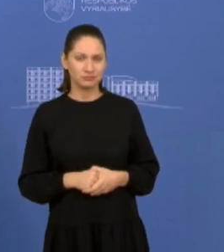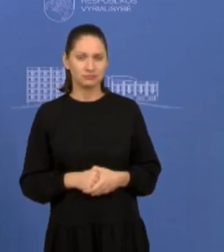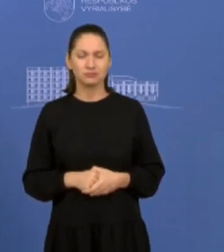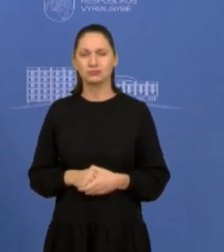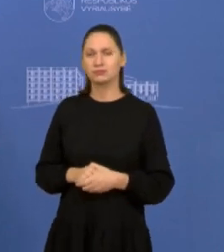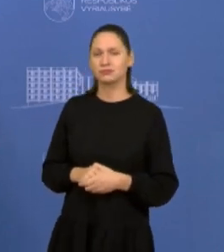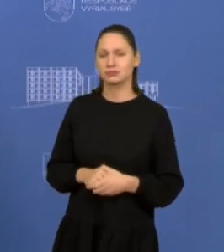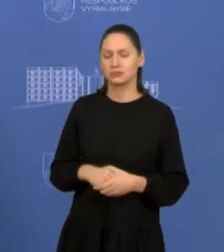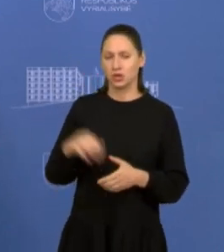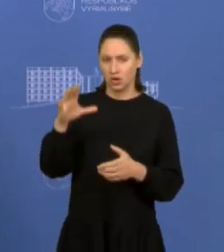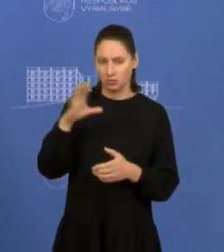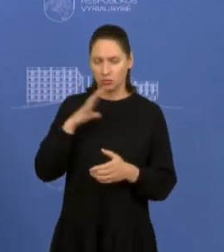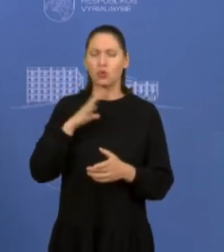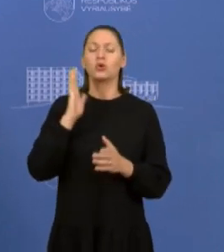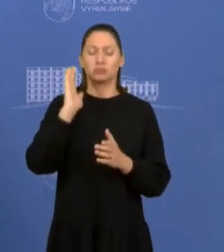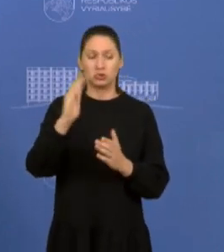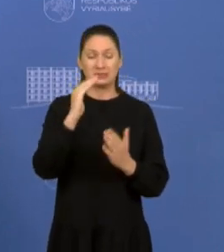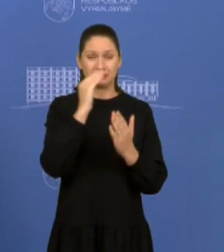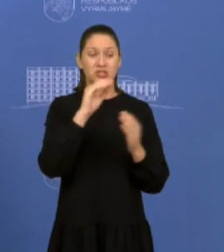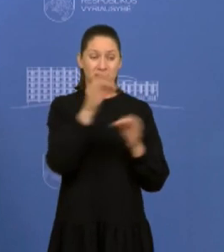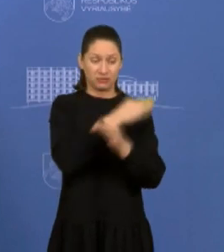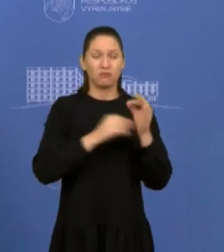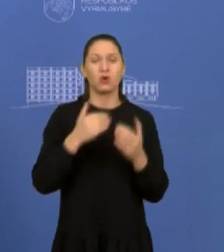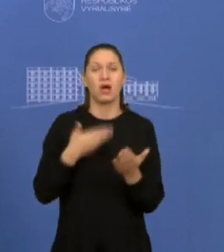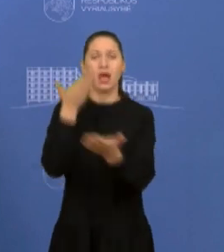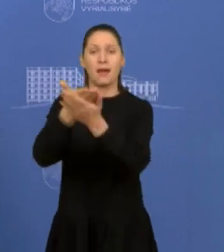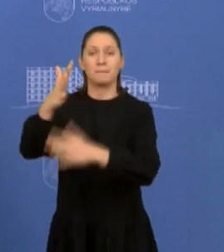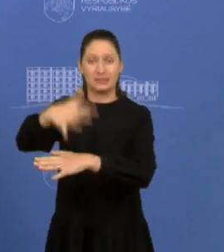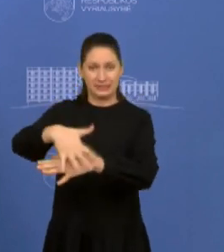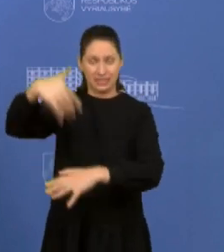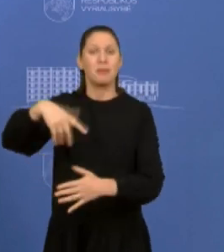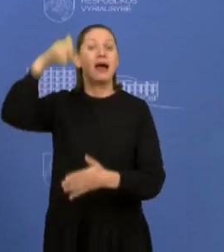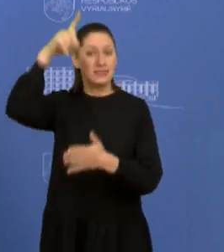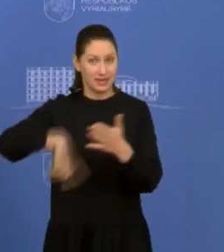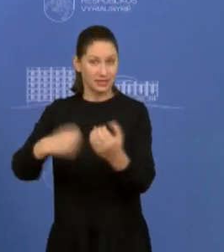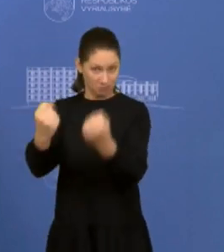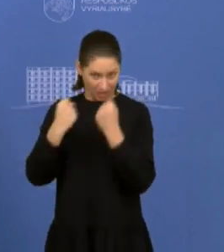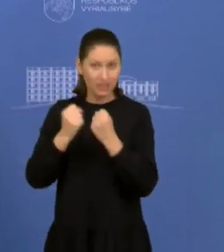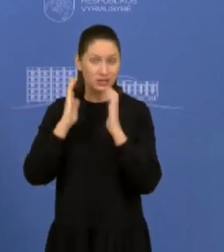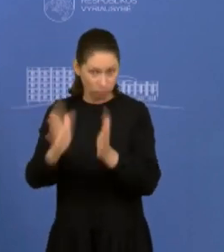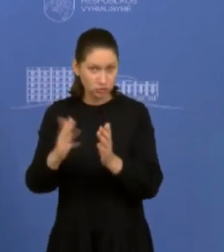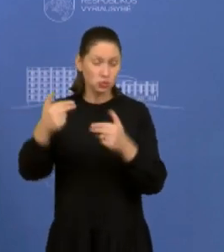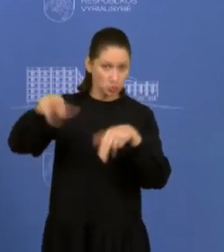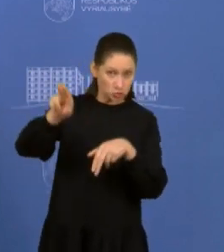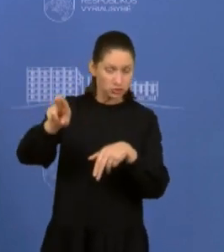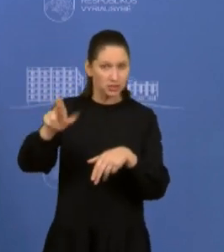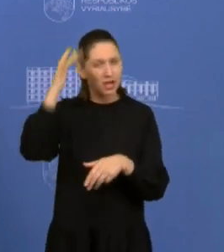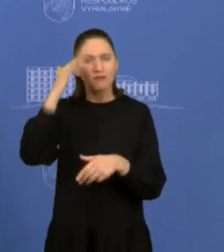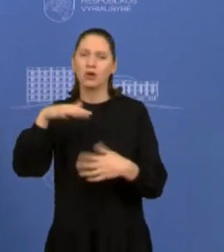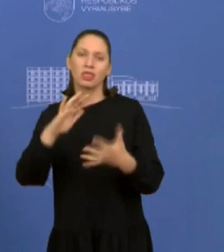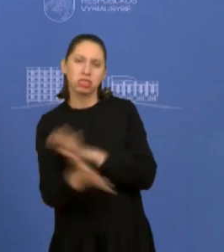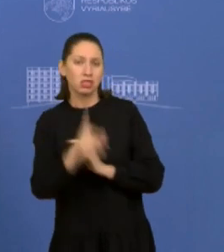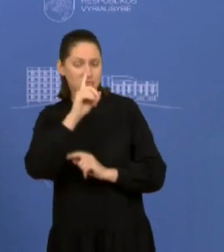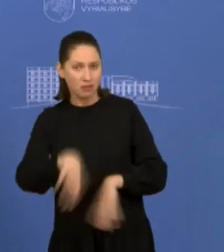Dėl, kadangi projektai keliauja į Seimą, tai nežinau kokiu jūs tikitės vis tiek palaikymo Seime, ar už tekstos daugumos tos valios politinės